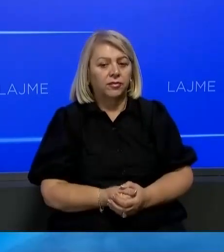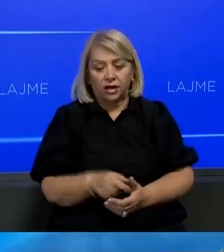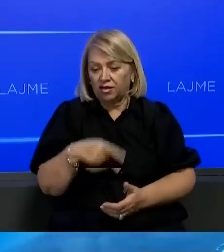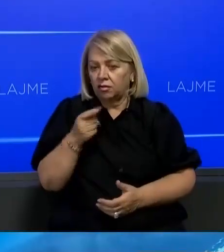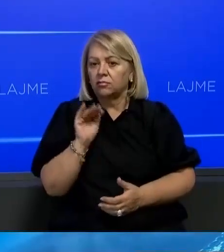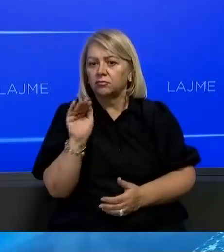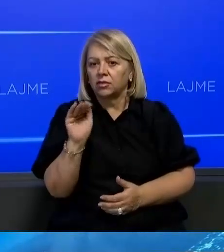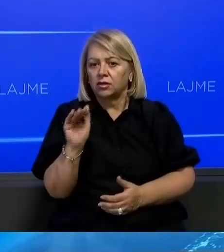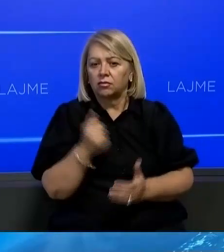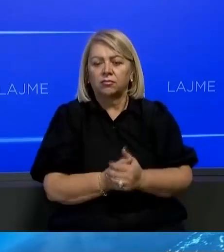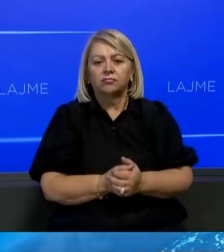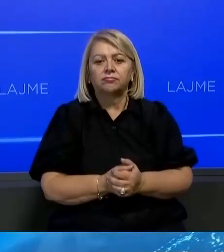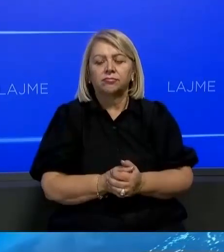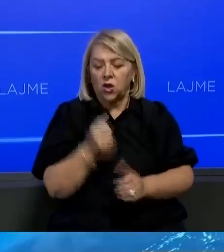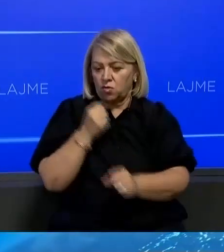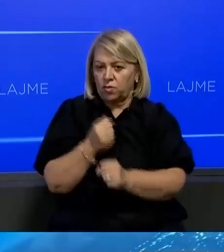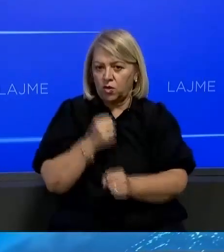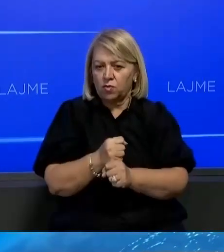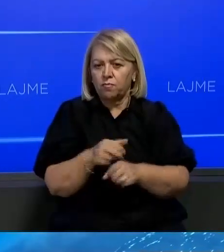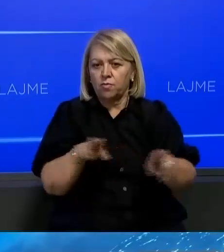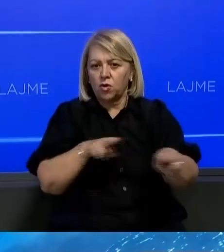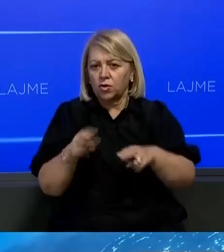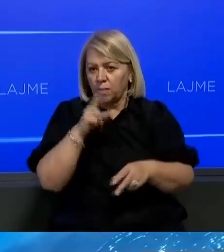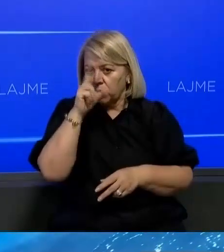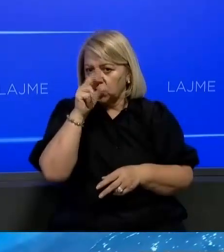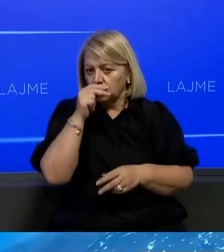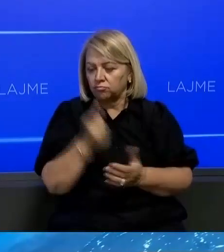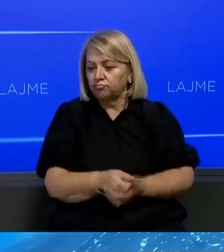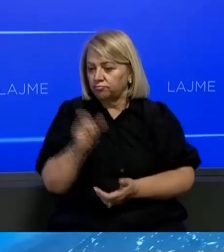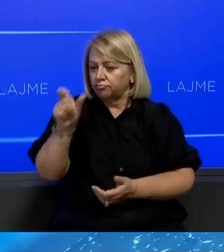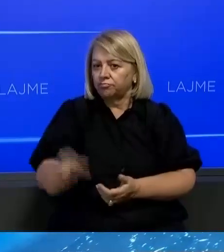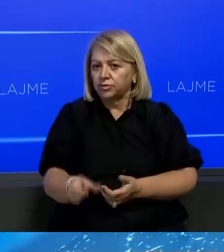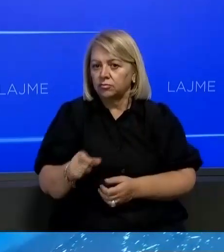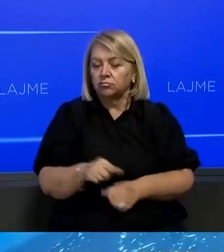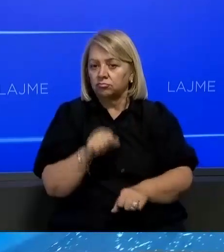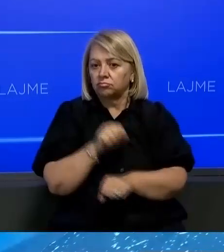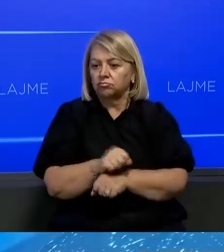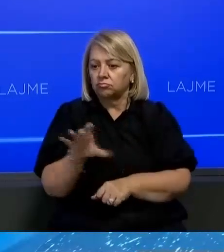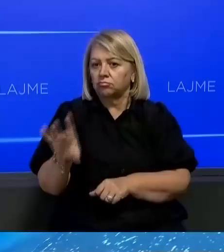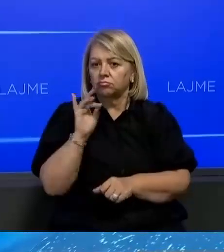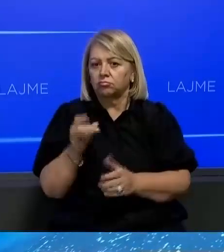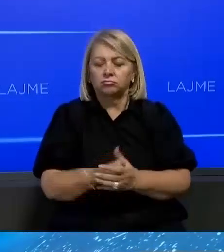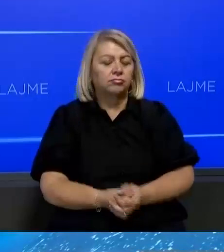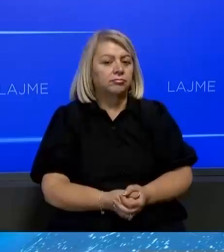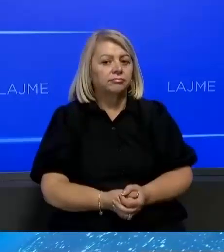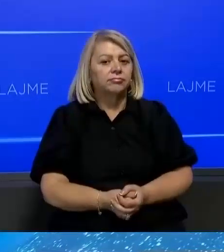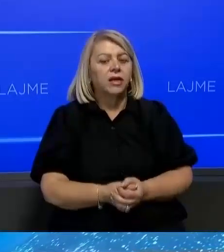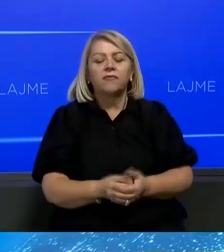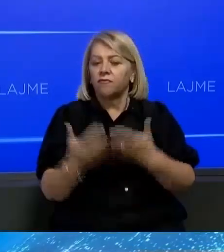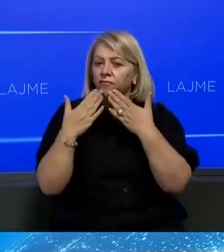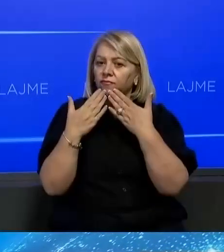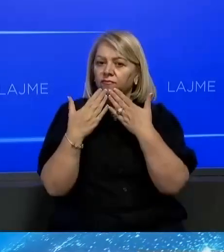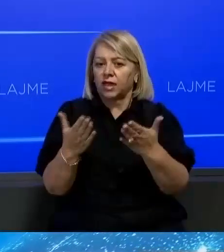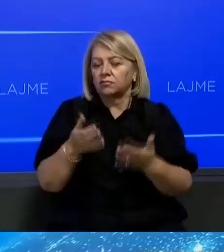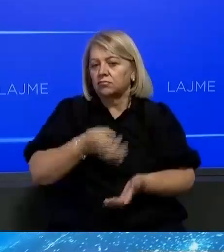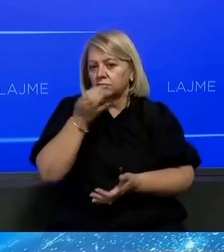janë në këpënuar intëzivështë prokurorëja dhe policia që personi të shuhar të arësot. Mirë, zotë rejnik që unë ju falendroj